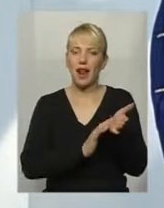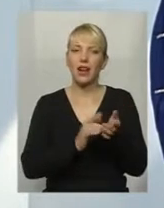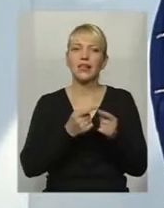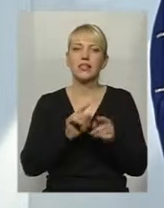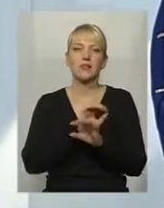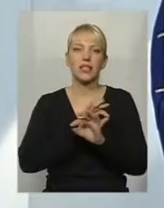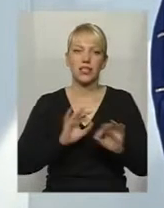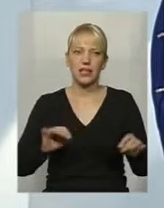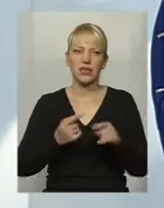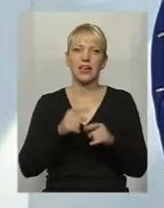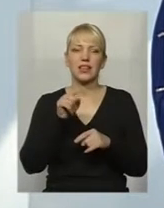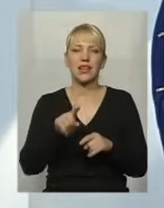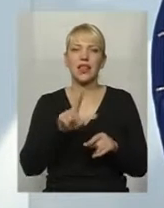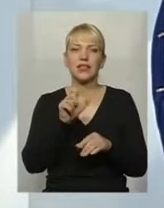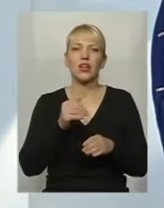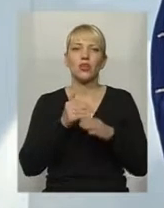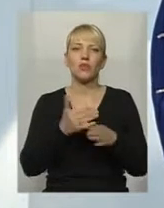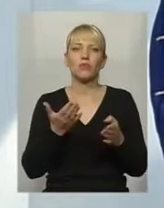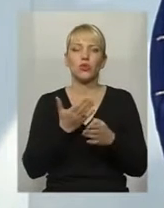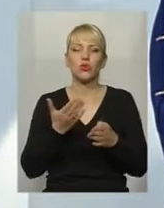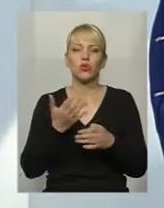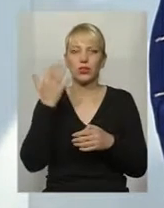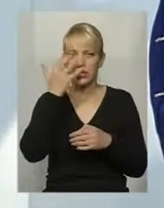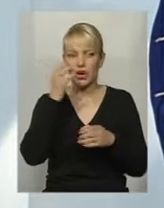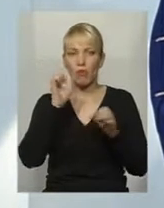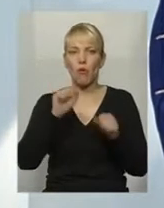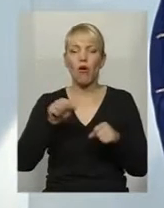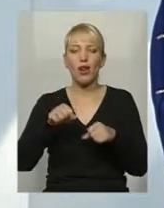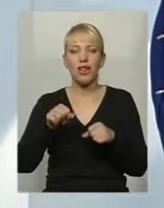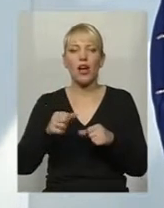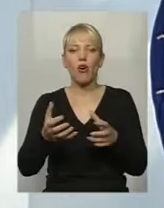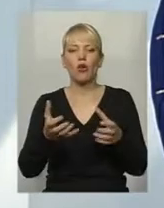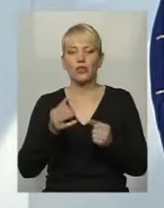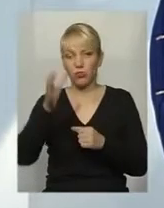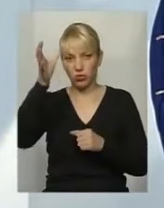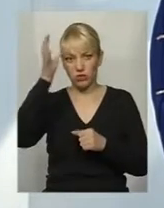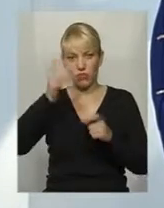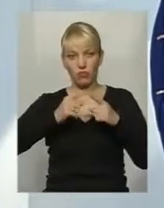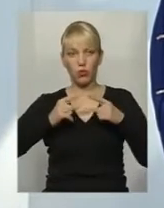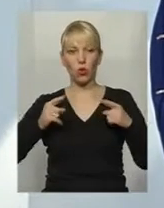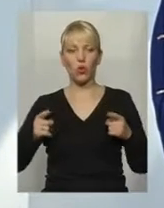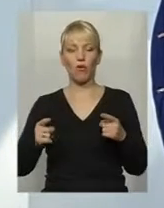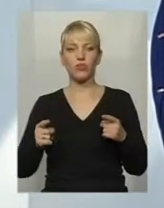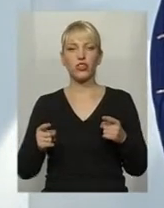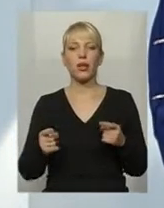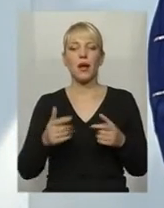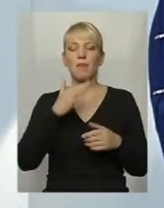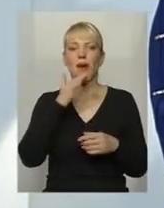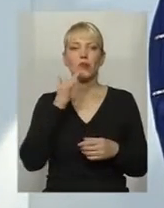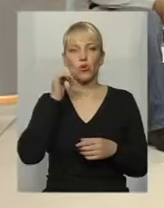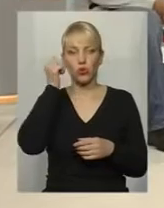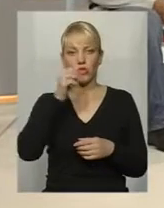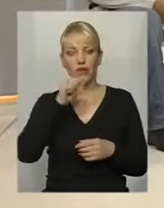те, за допомогою чого незрячі, власне, могли отримувати освіту впродовж вже стількох років.